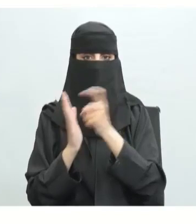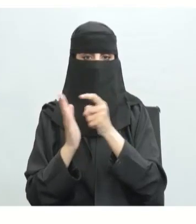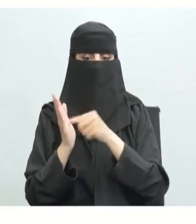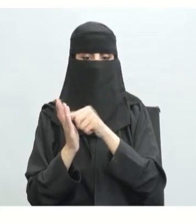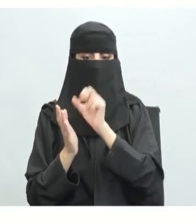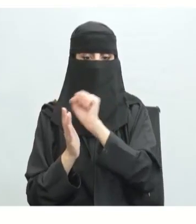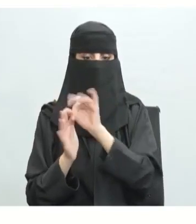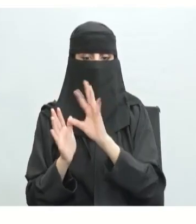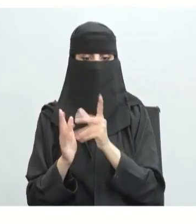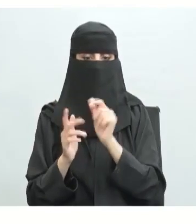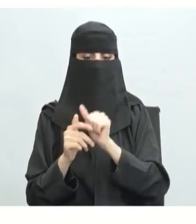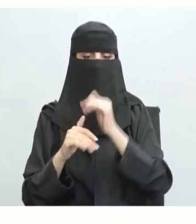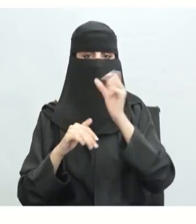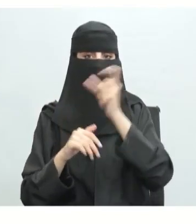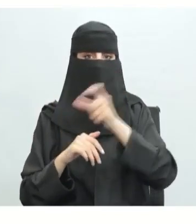أم الاشتراكي